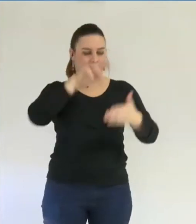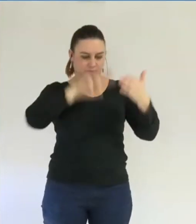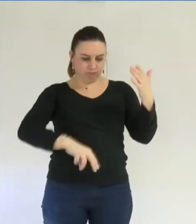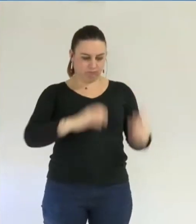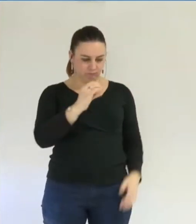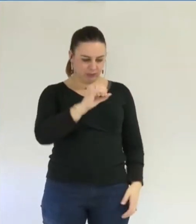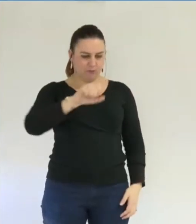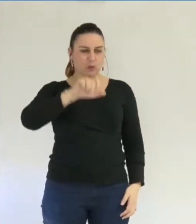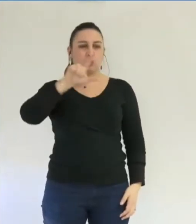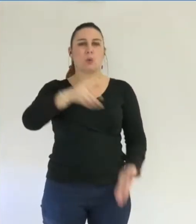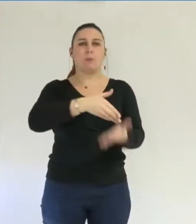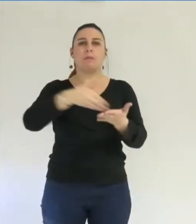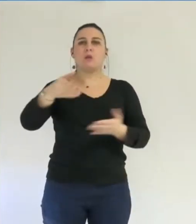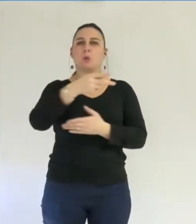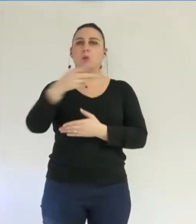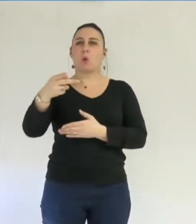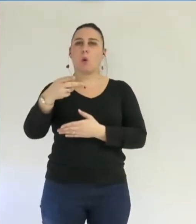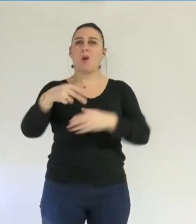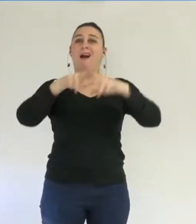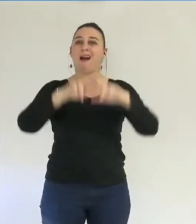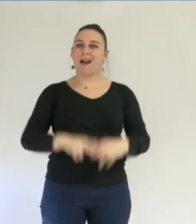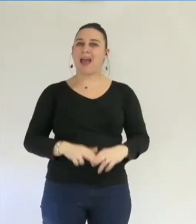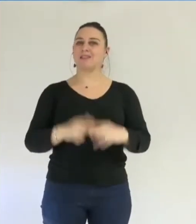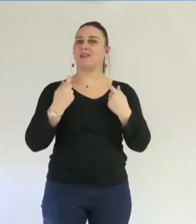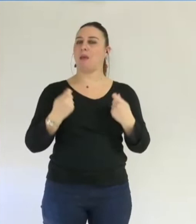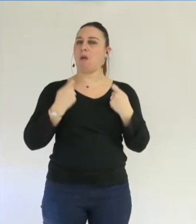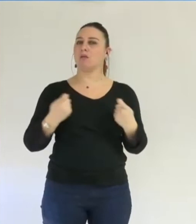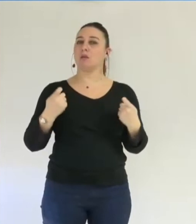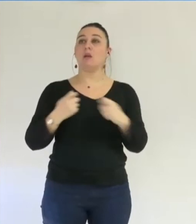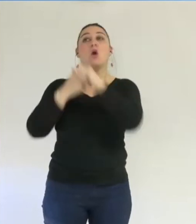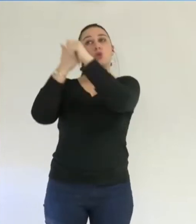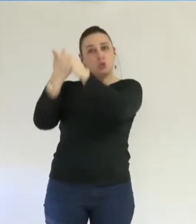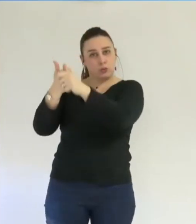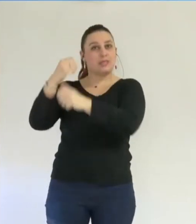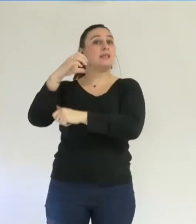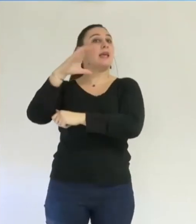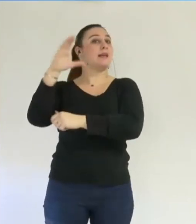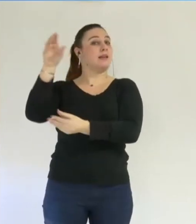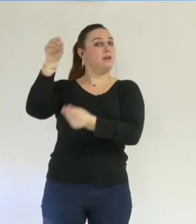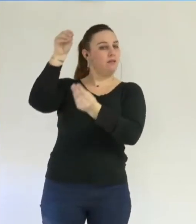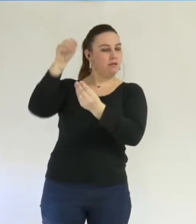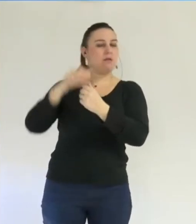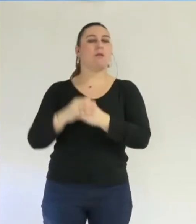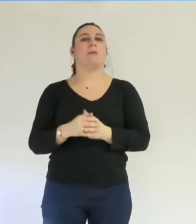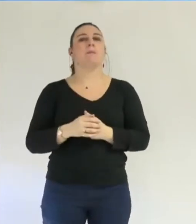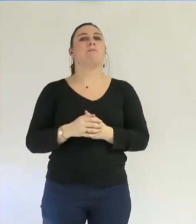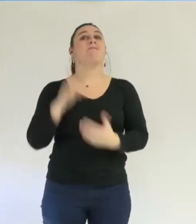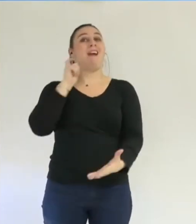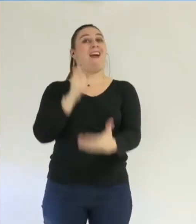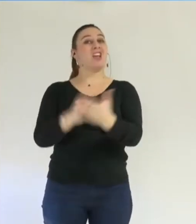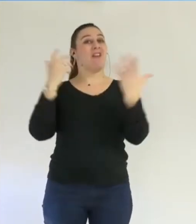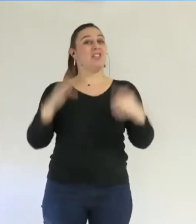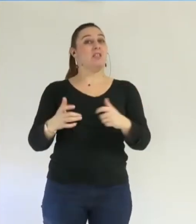,2 millions d'euros de reste à réaliser selon la Chambre régionale des comptes. Directement après l'achat,